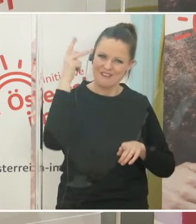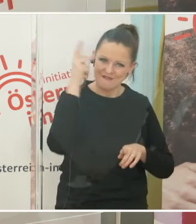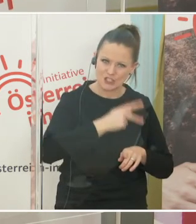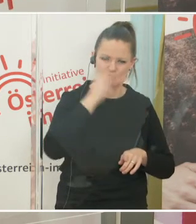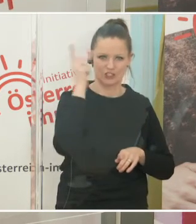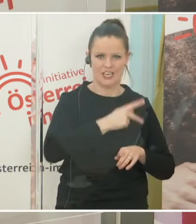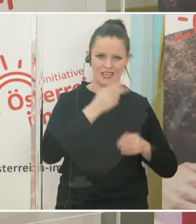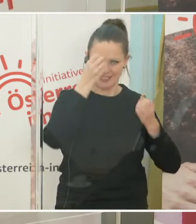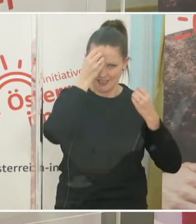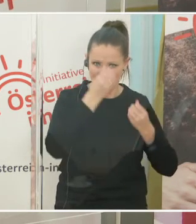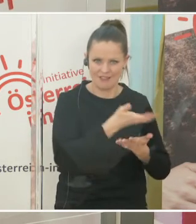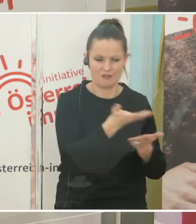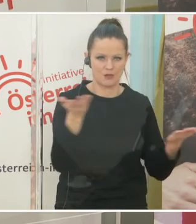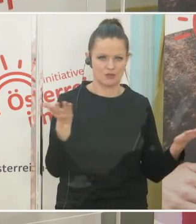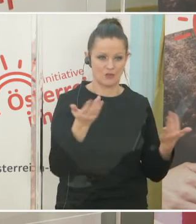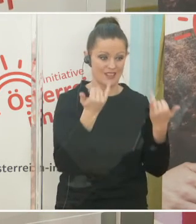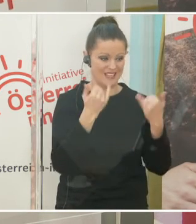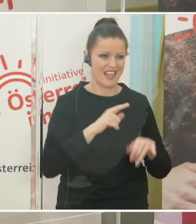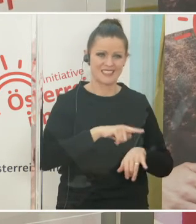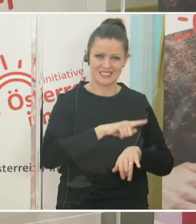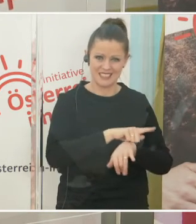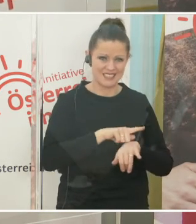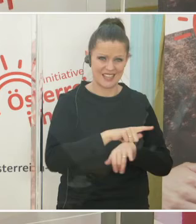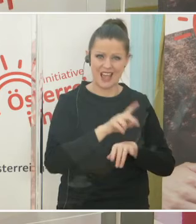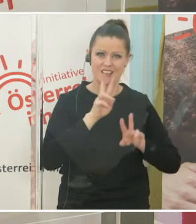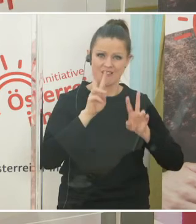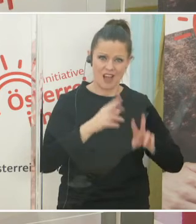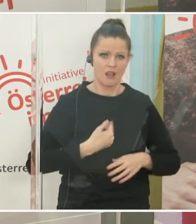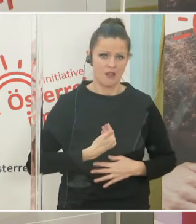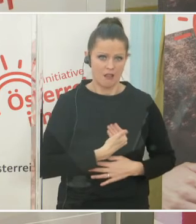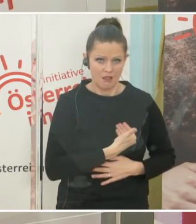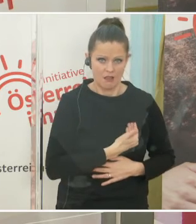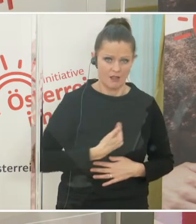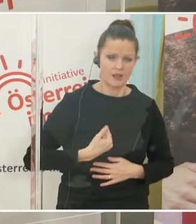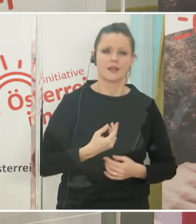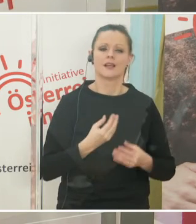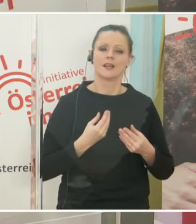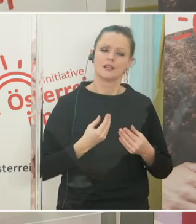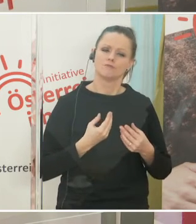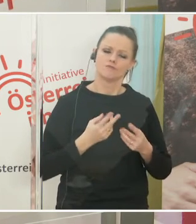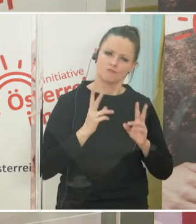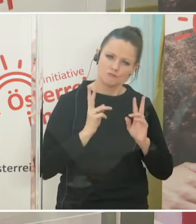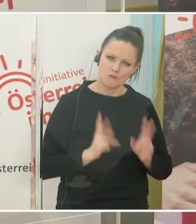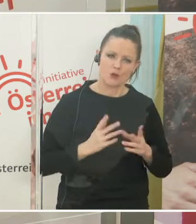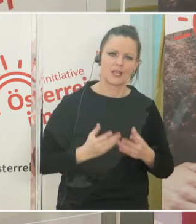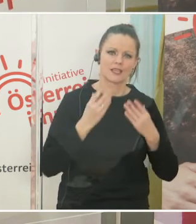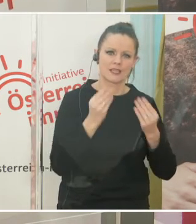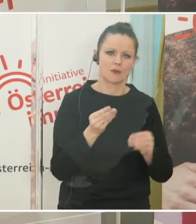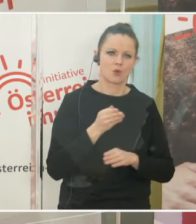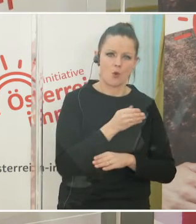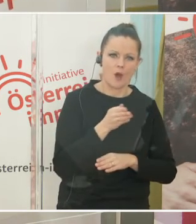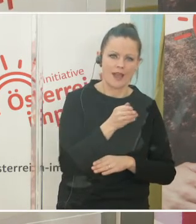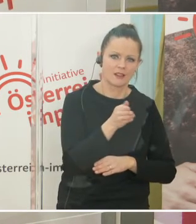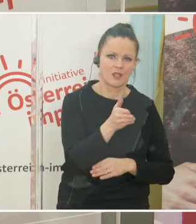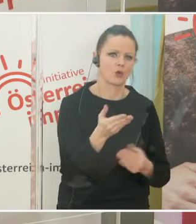Information in unsicheren Zeiten so etwas wie Orientierung und Sicherheit geben kann und dazu